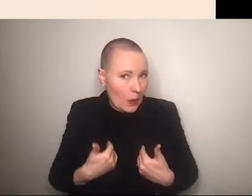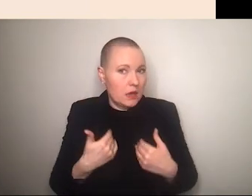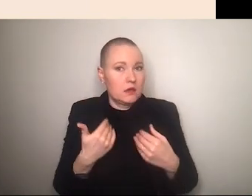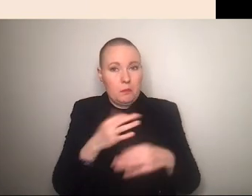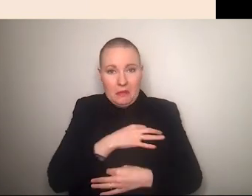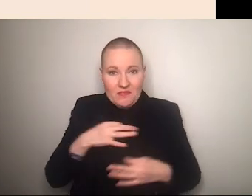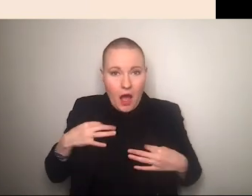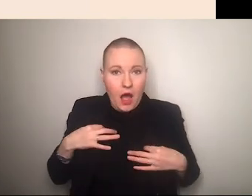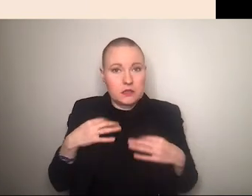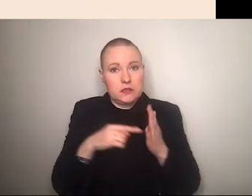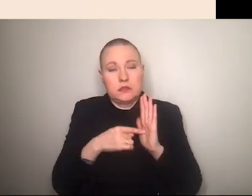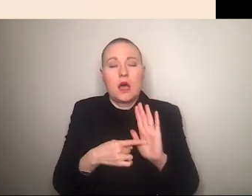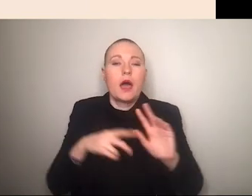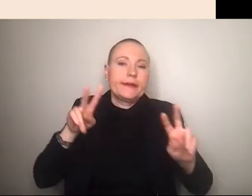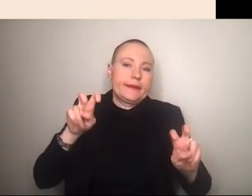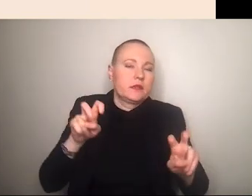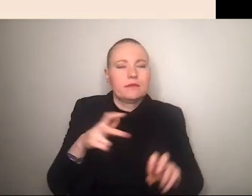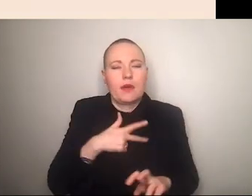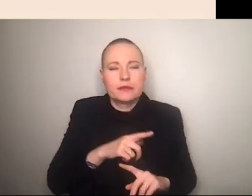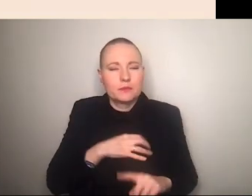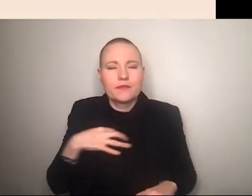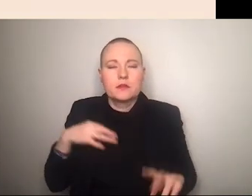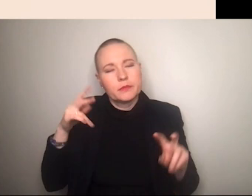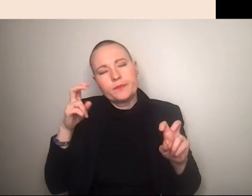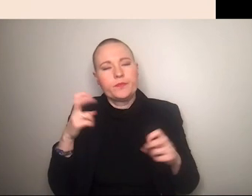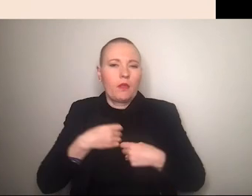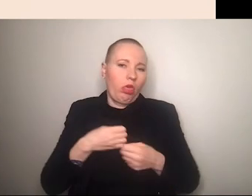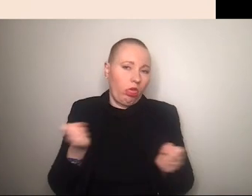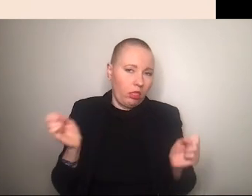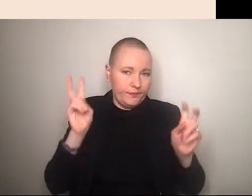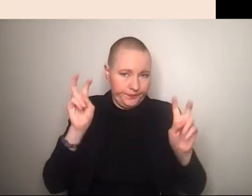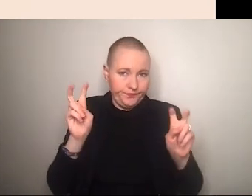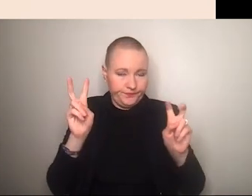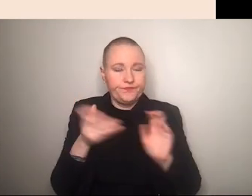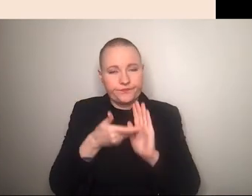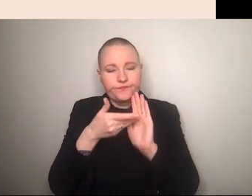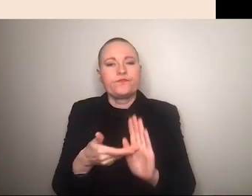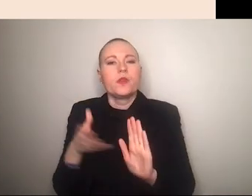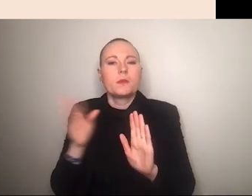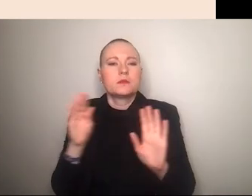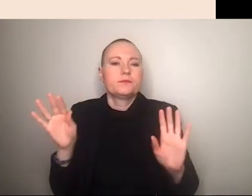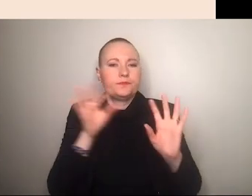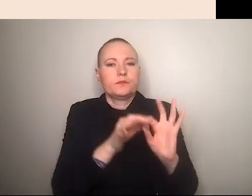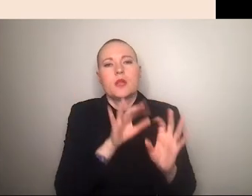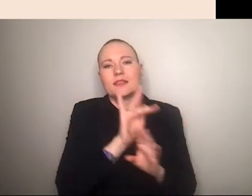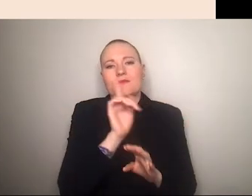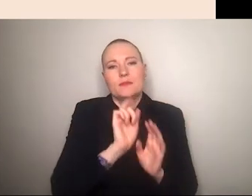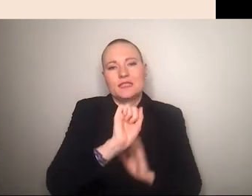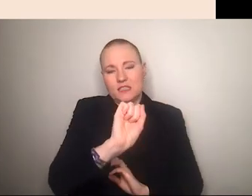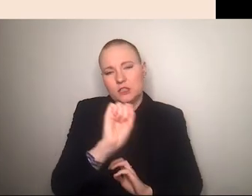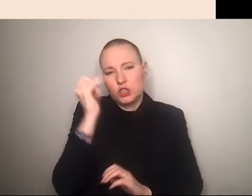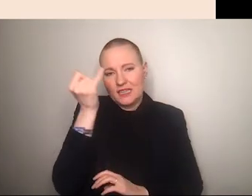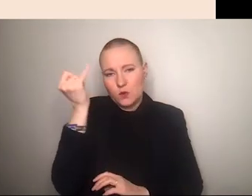in das eigene leben und den zuschaustellen des vermeintlich persönlichen lebens online mit der verknüpfung einer antifeministischen